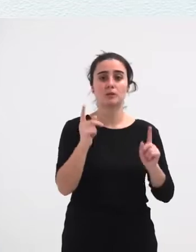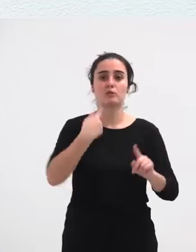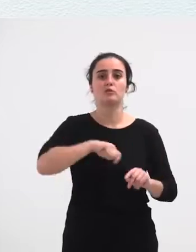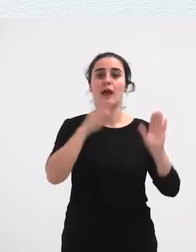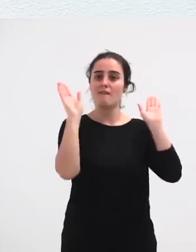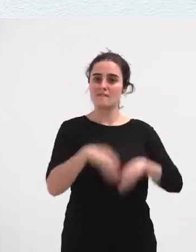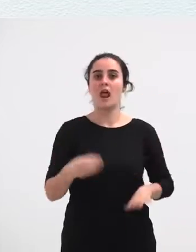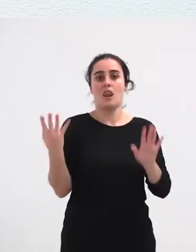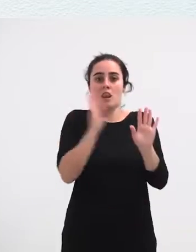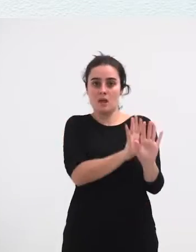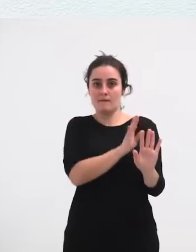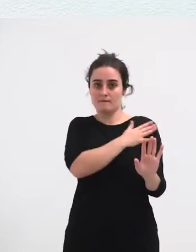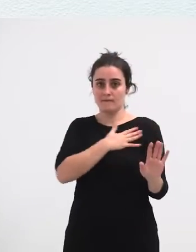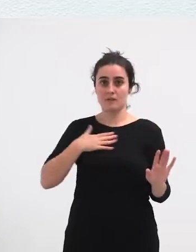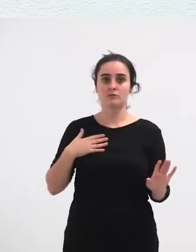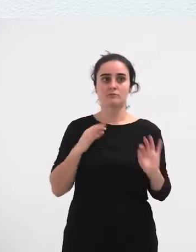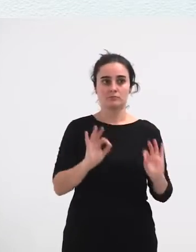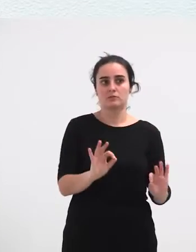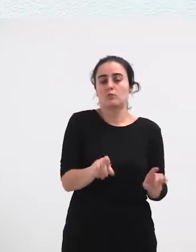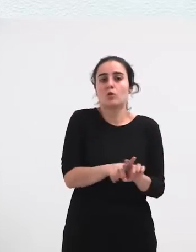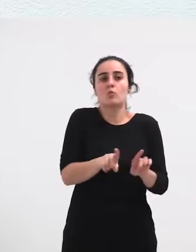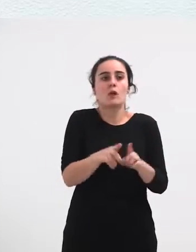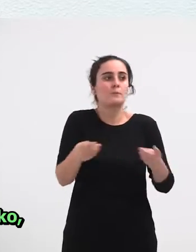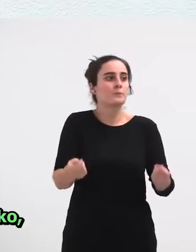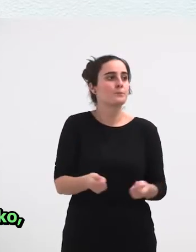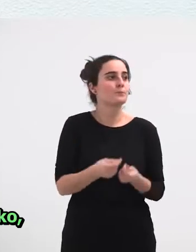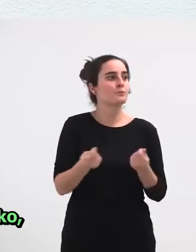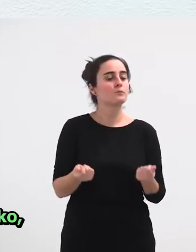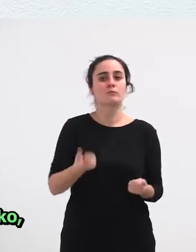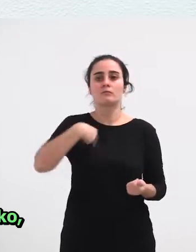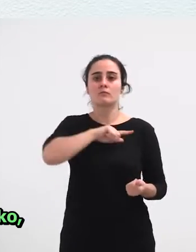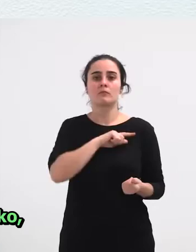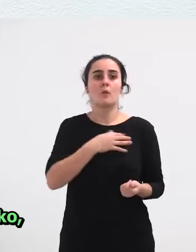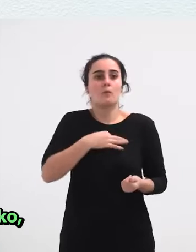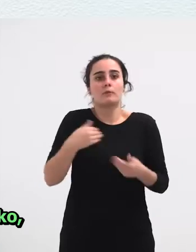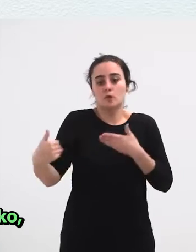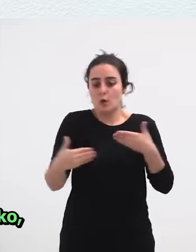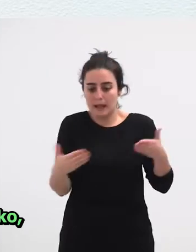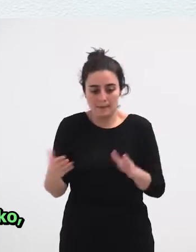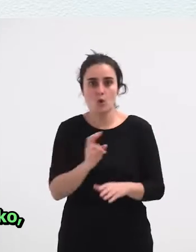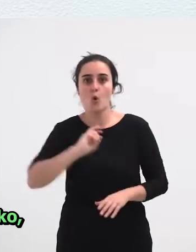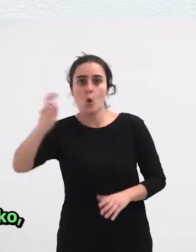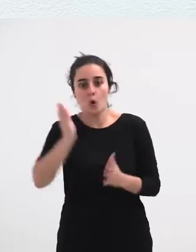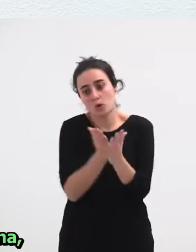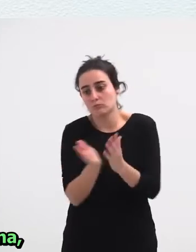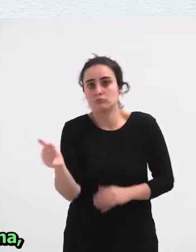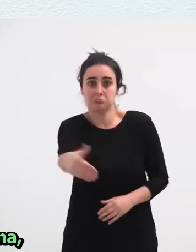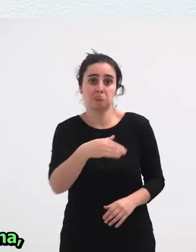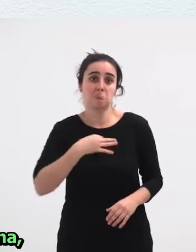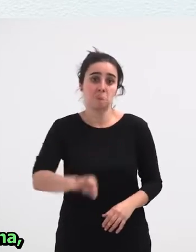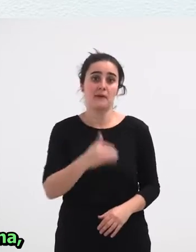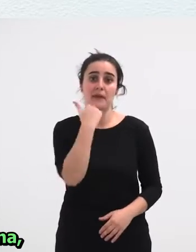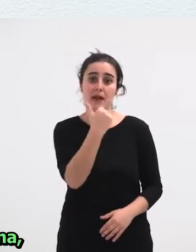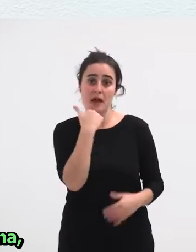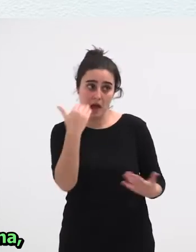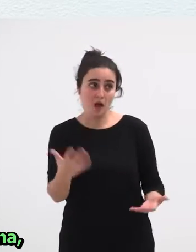Bukaeran Eta Amore Mate Bat Presgaude Beste Bide Batuk Jorratzeko Alegin Bat Urte